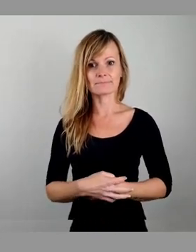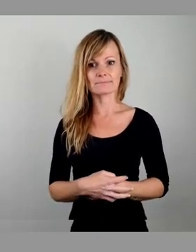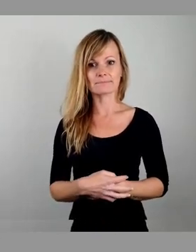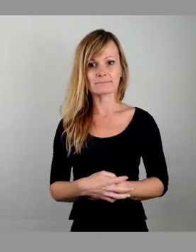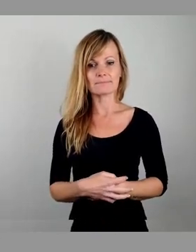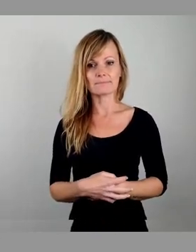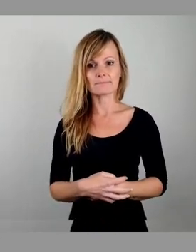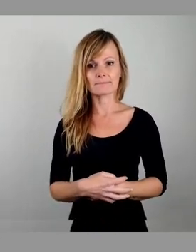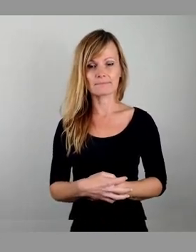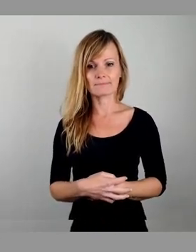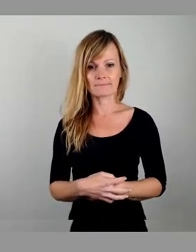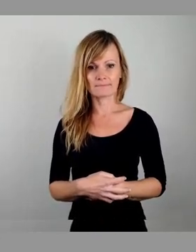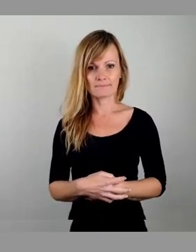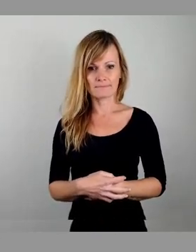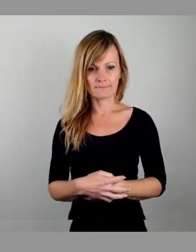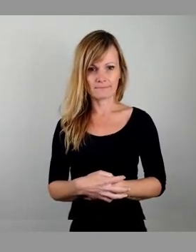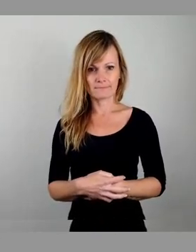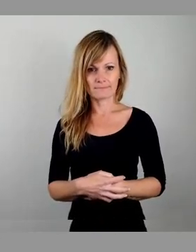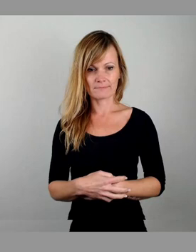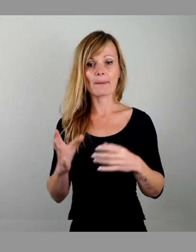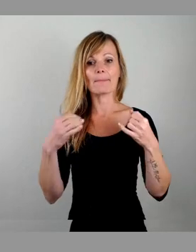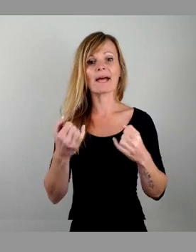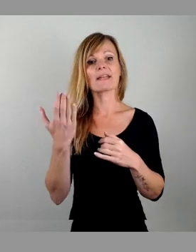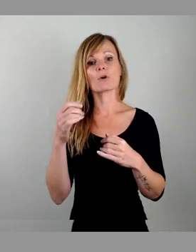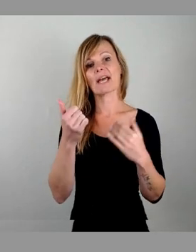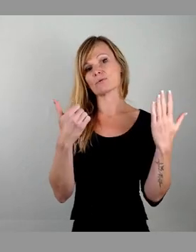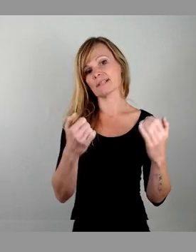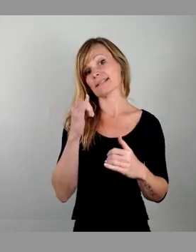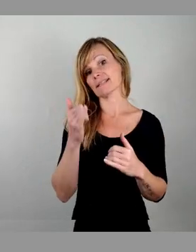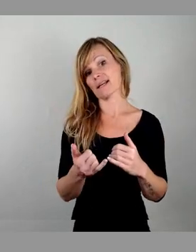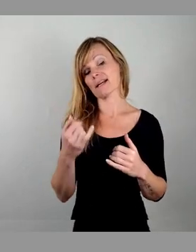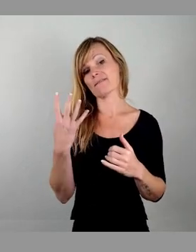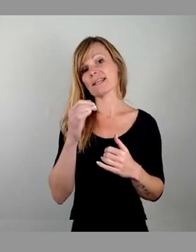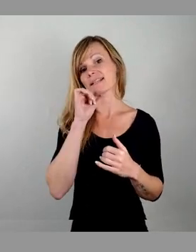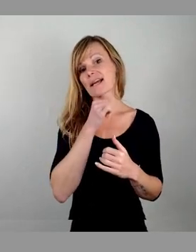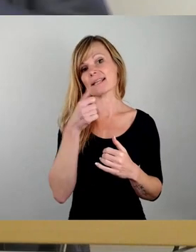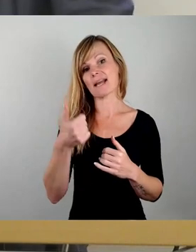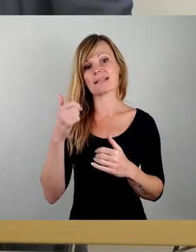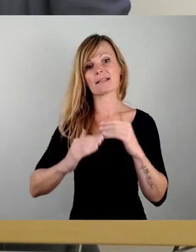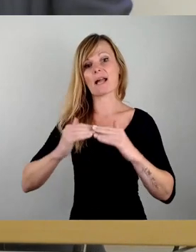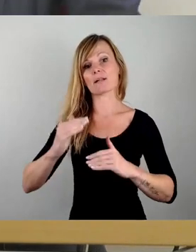Der hätte jetzt eine Mehrheit von 61, ja, 4, nein, eine Enthaltung damit so beschlossen. Gut